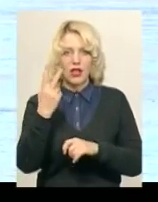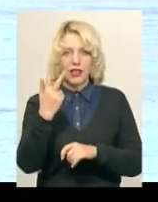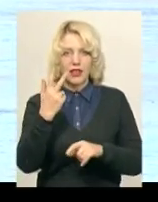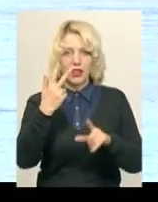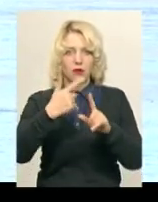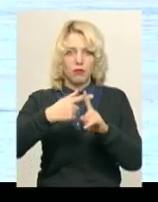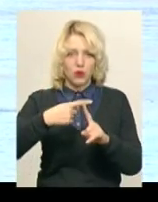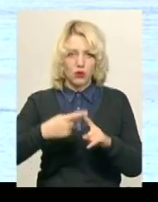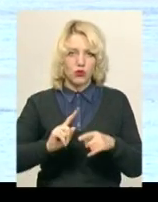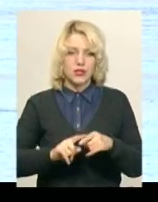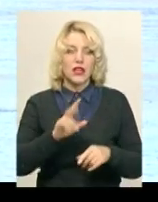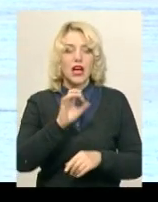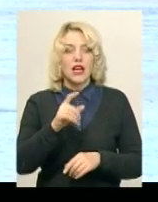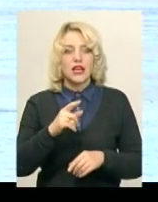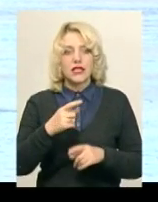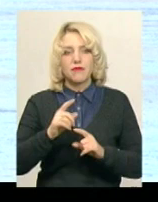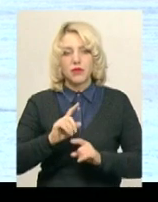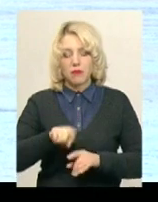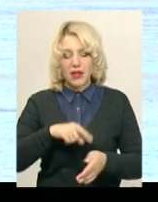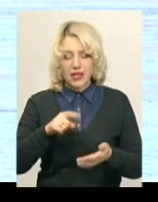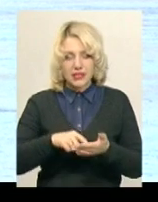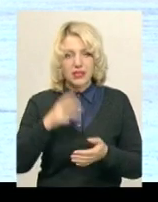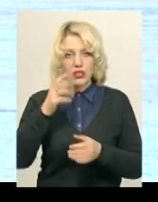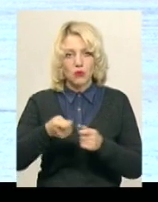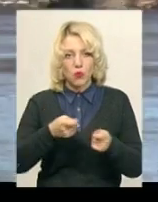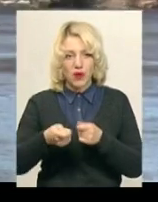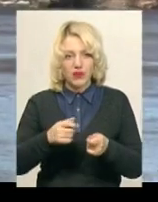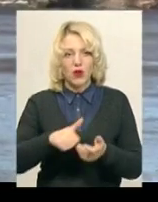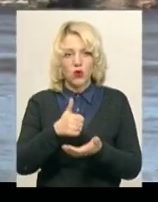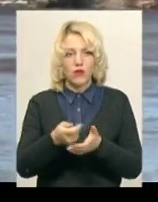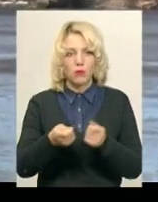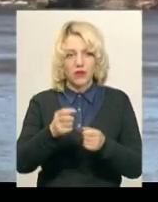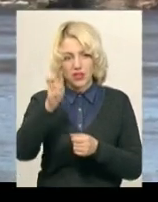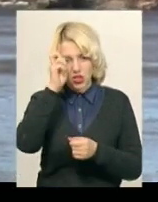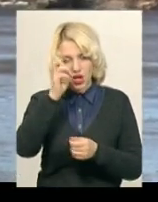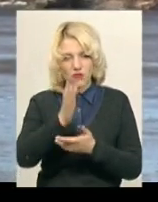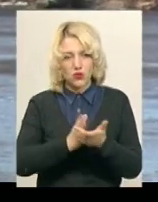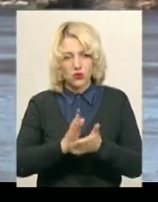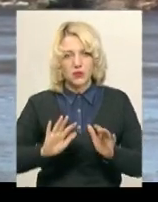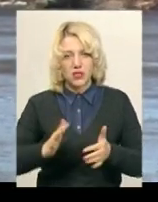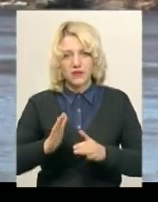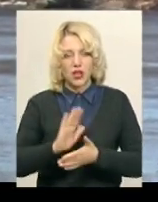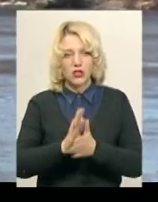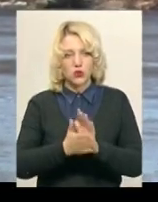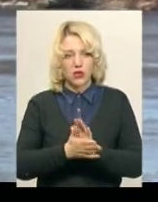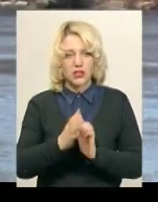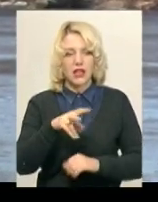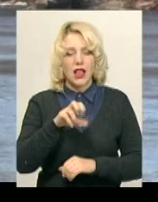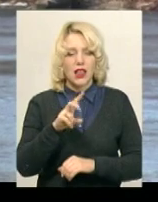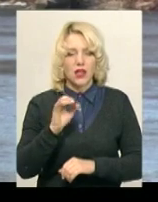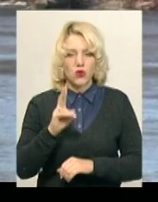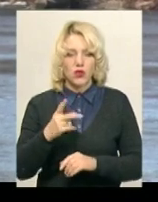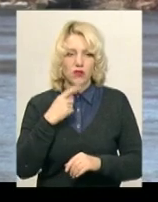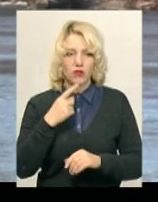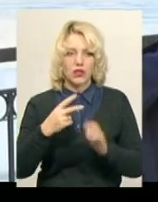словами начальника відділу цивільного захисту Хмельницького міськрайонного управління Головного управління Державної служби з надзвичайних ситуацій Олександра Ленюка –